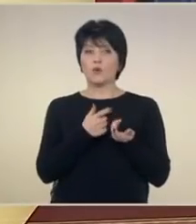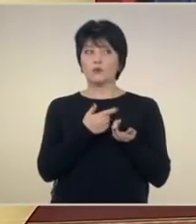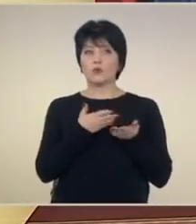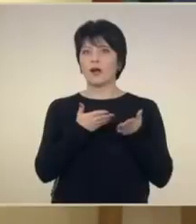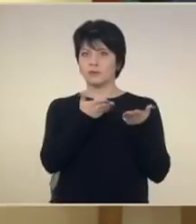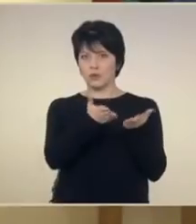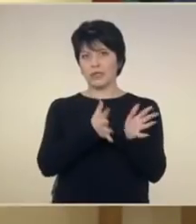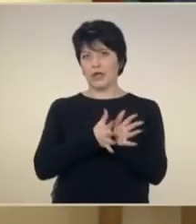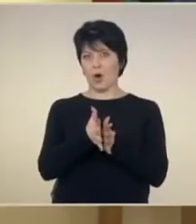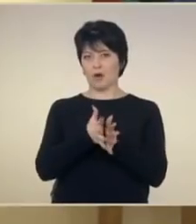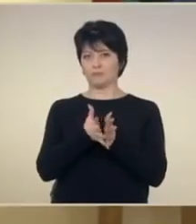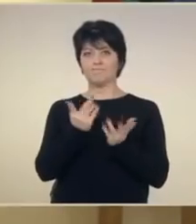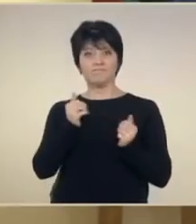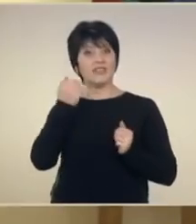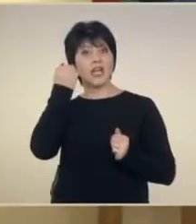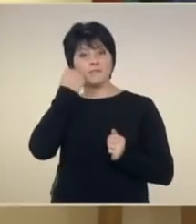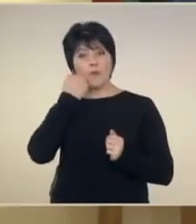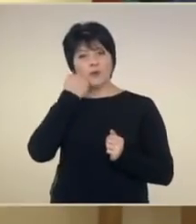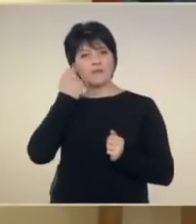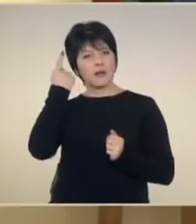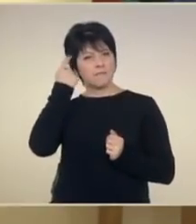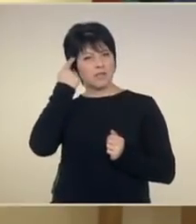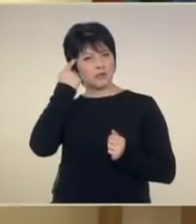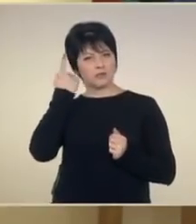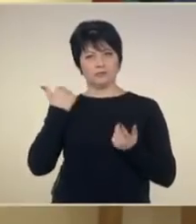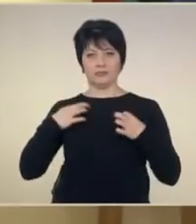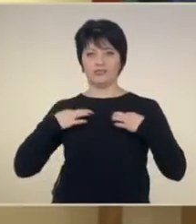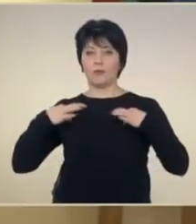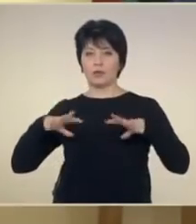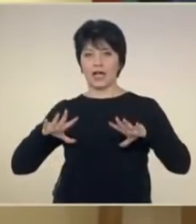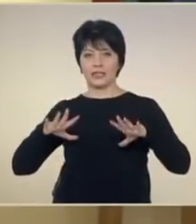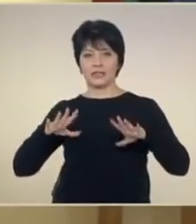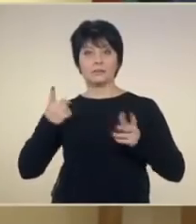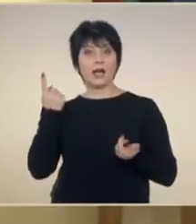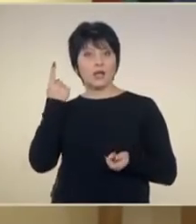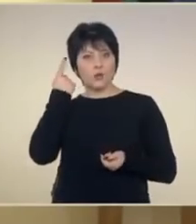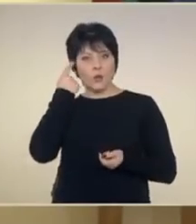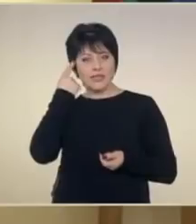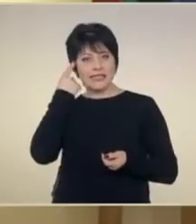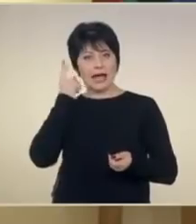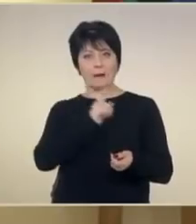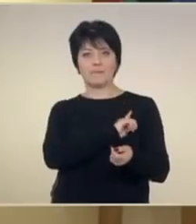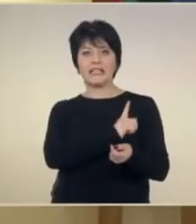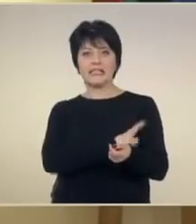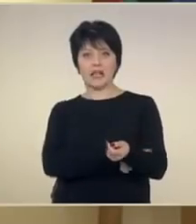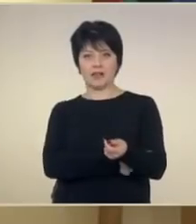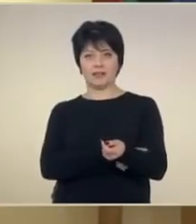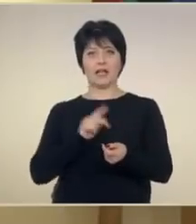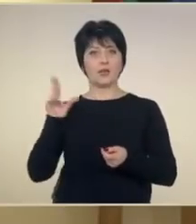другите. Да ползваме мъдро свободата си. Да осъзнаем силата на единението.